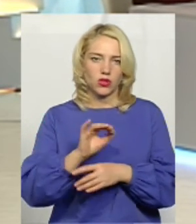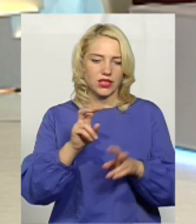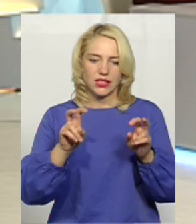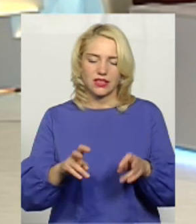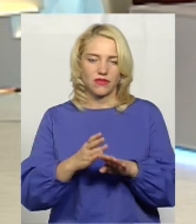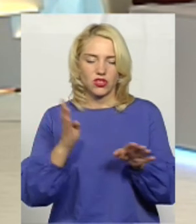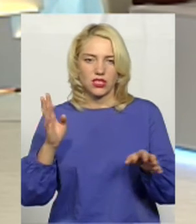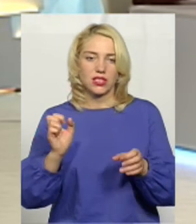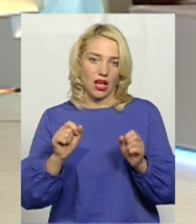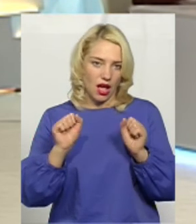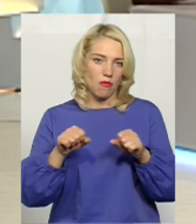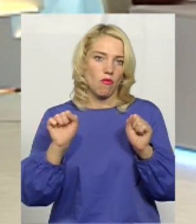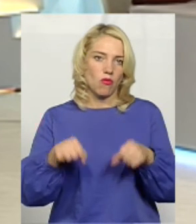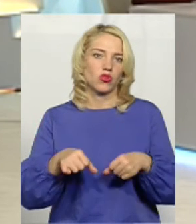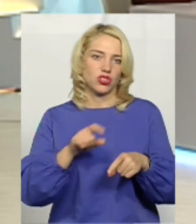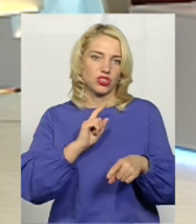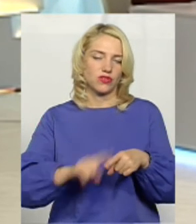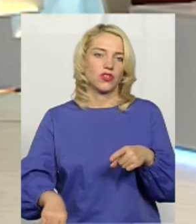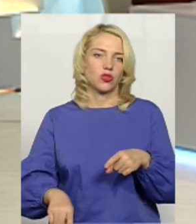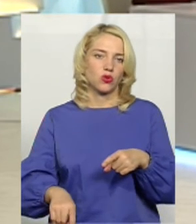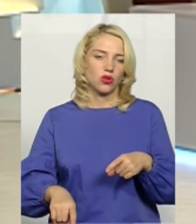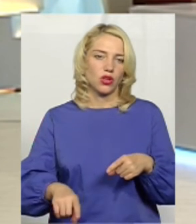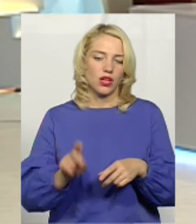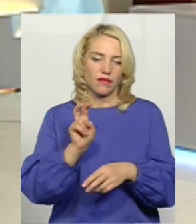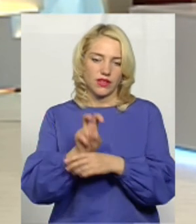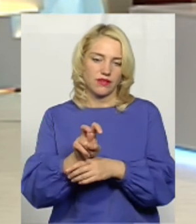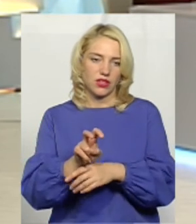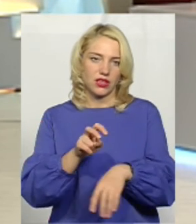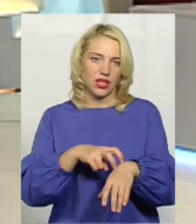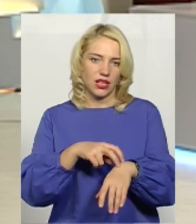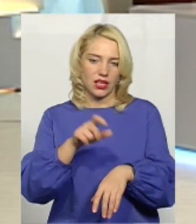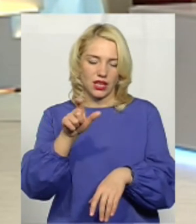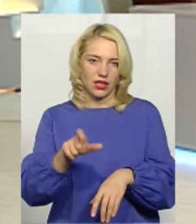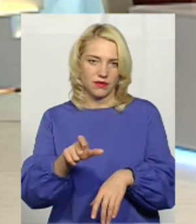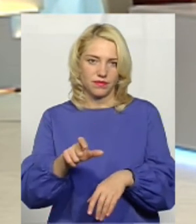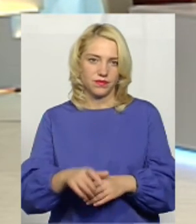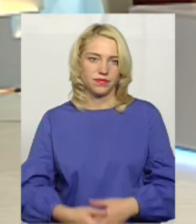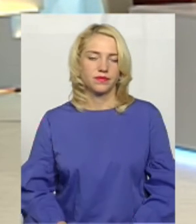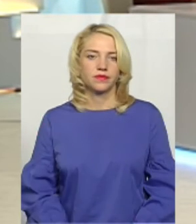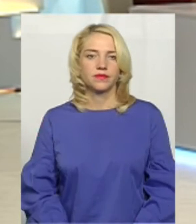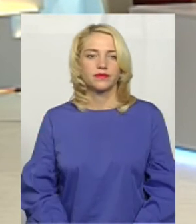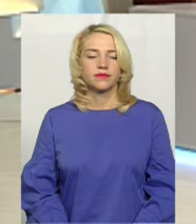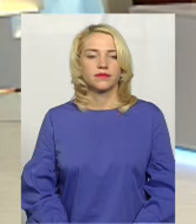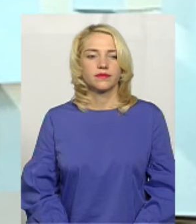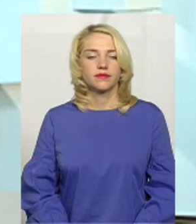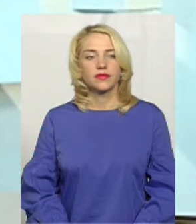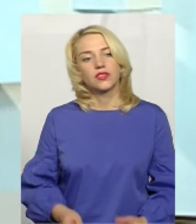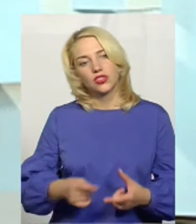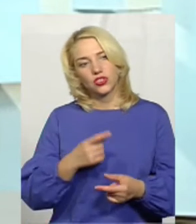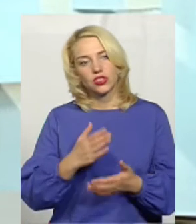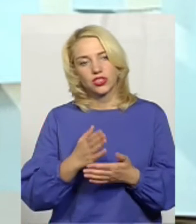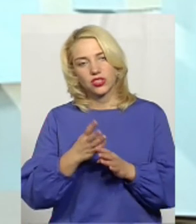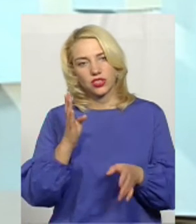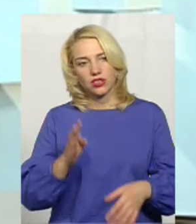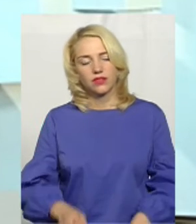в принципі, може досить швидко відвідати лікаря, вузького спеціаліста. Чи все ж таки є